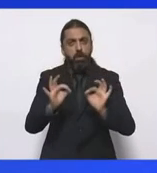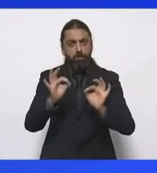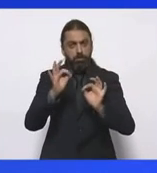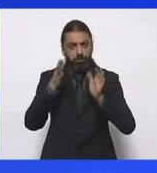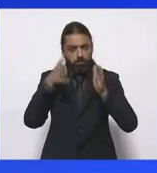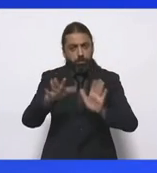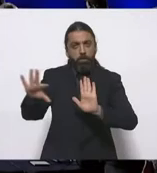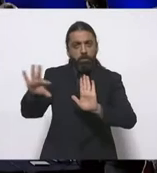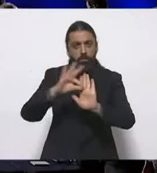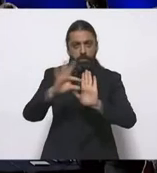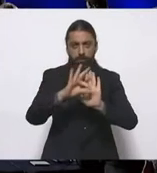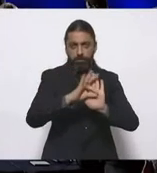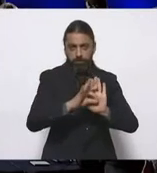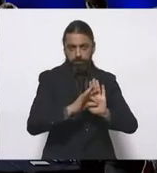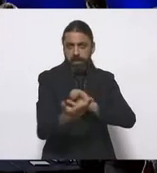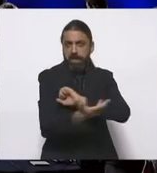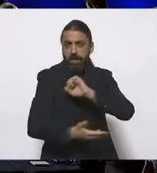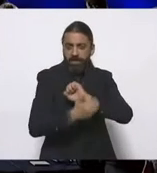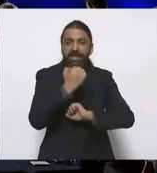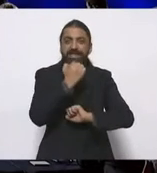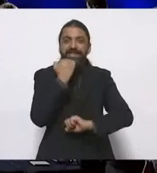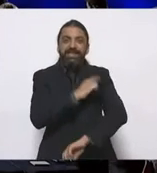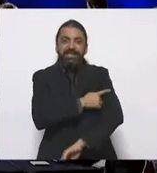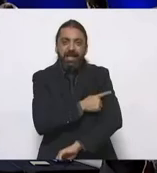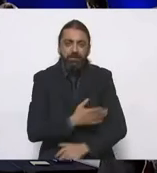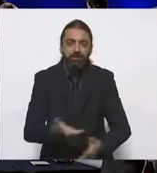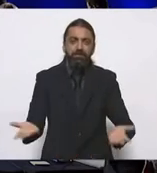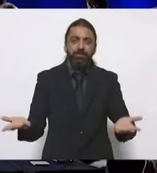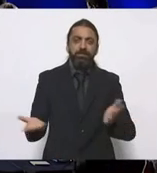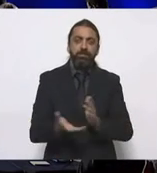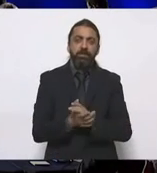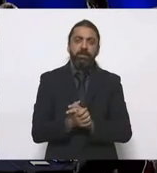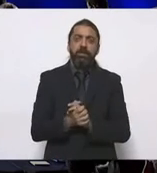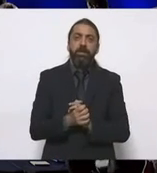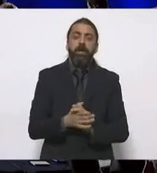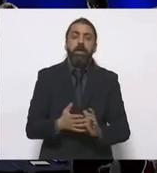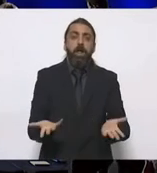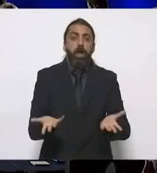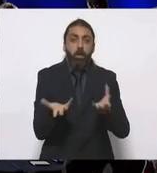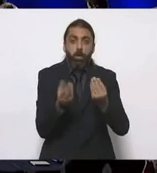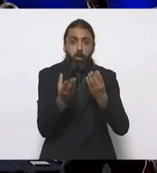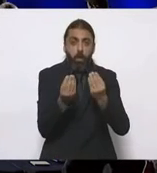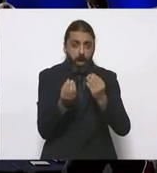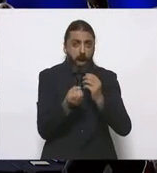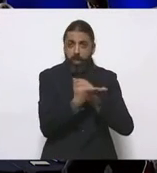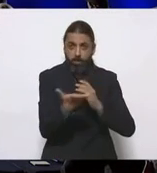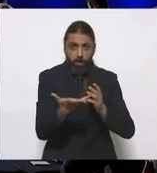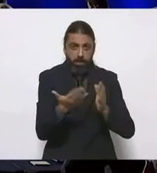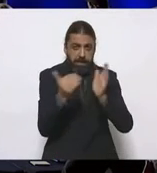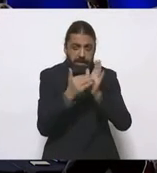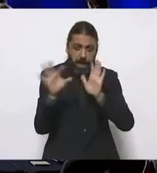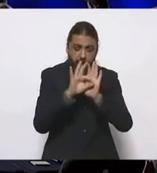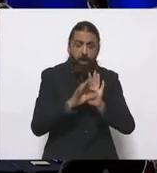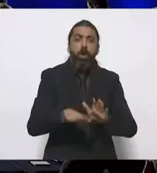τομέα αυτό, γεωπώνων, κτινιάτρων. Πρέπει να γίνουν και δεν είναι μεγάλοι αριθμοί σε σχέση με το πρόγραμμα των